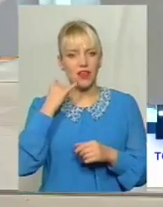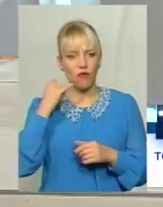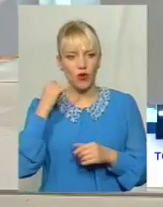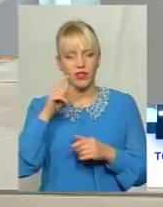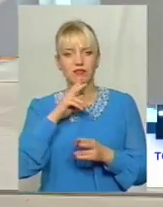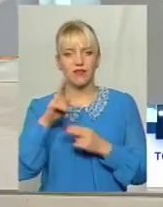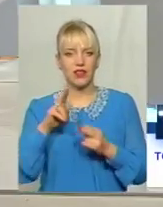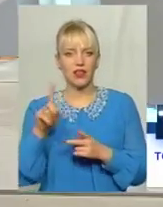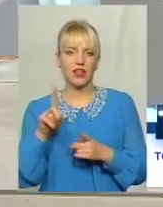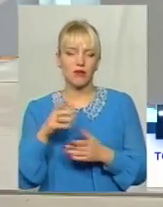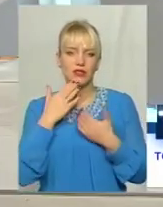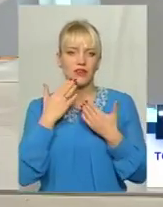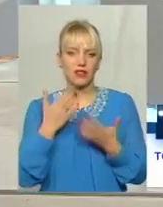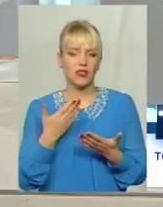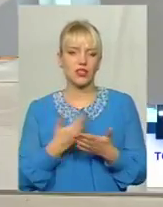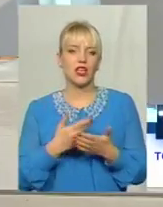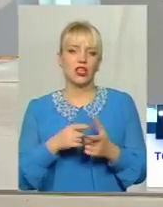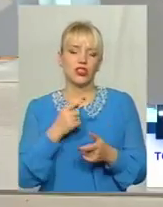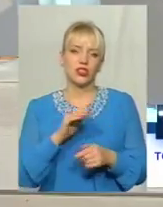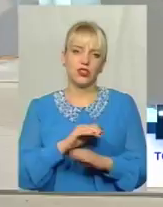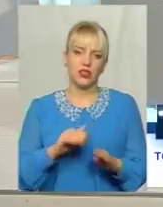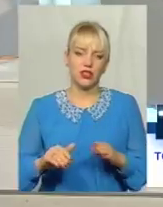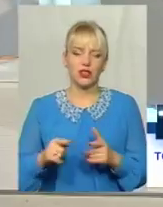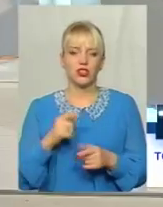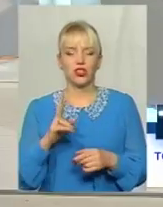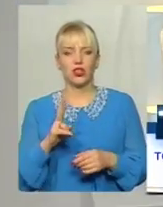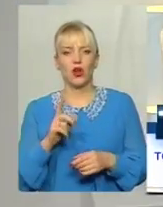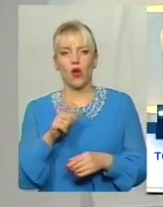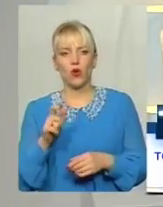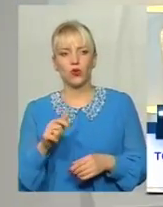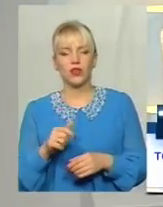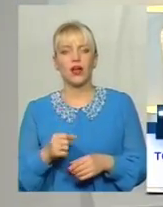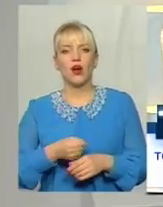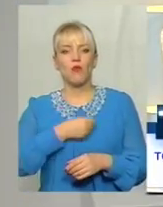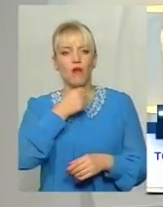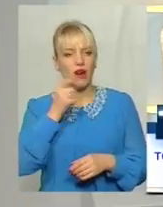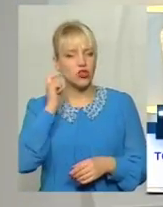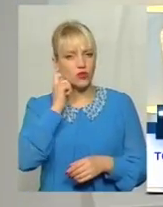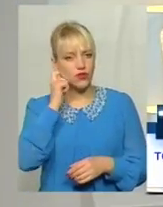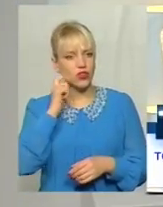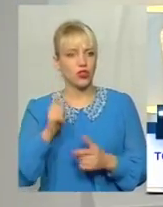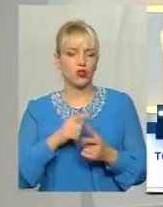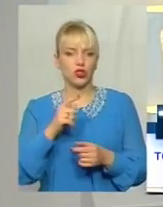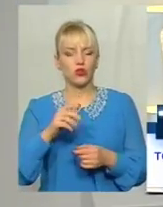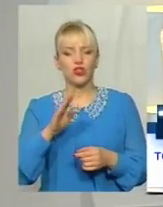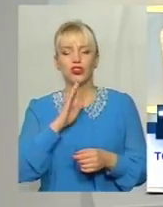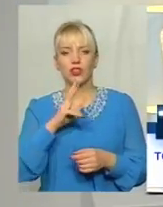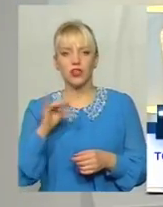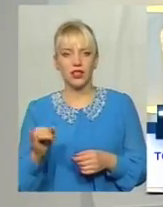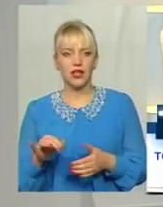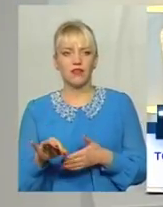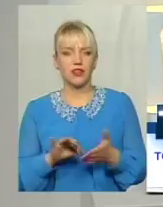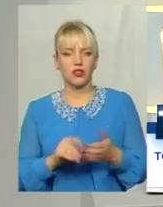З якими звертаються Чи то діти, чи то люди поважного віку Чи то жінки відразу